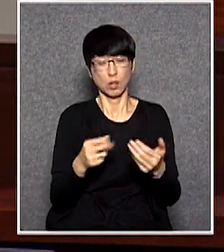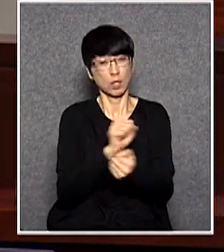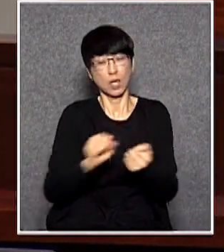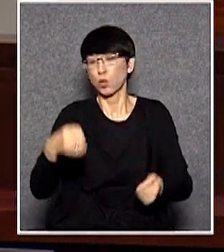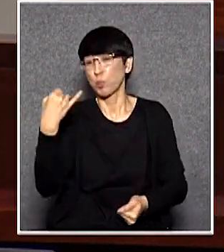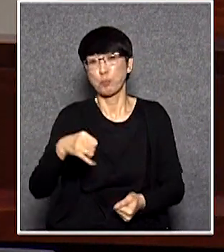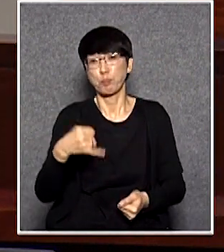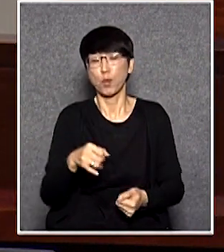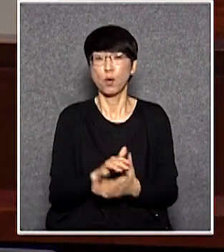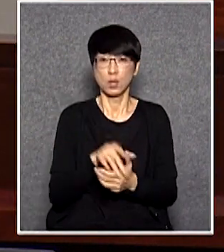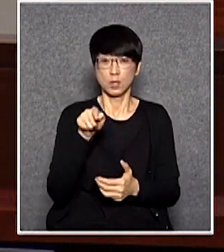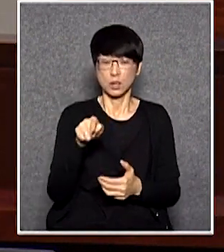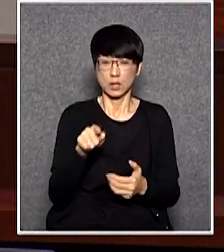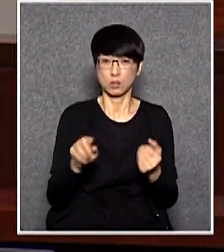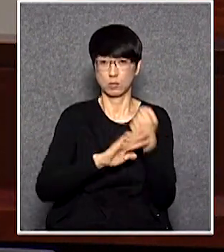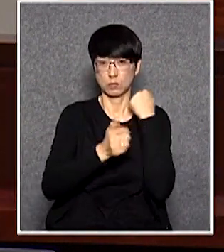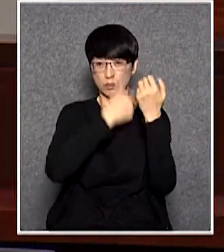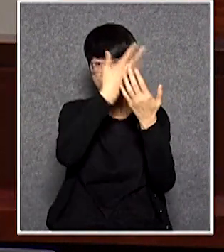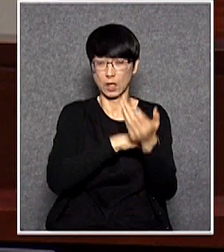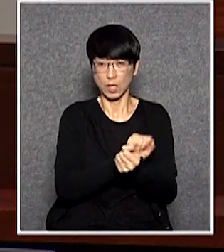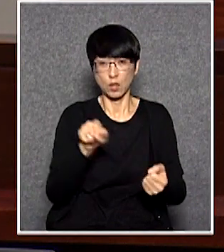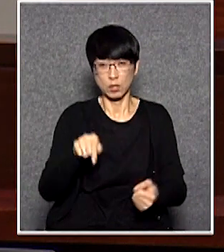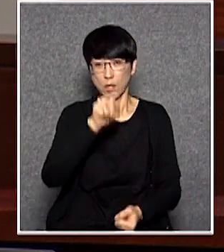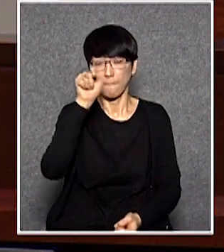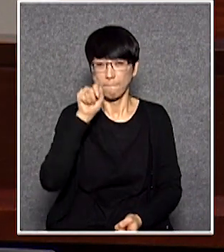的當然這個條例不是為了解決這些問題